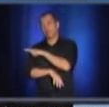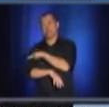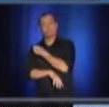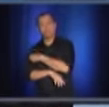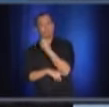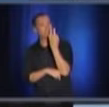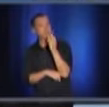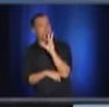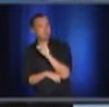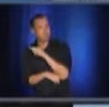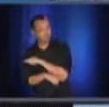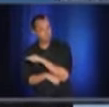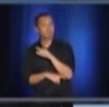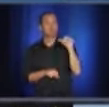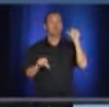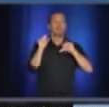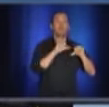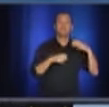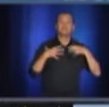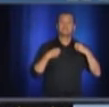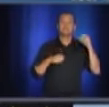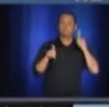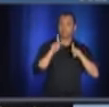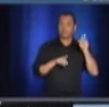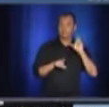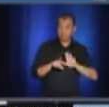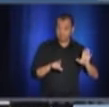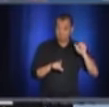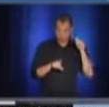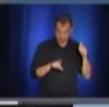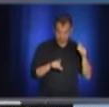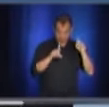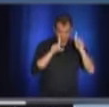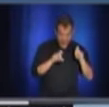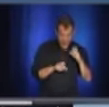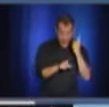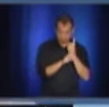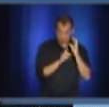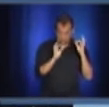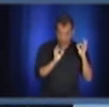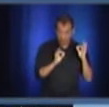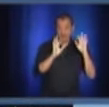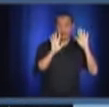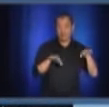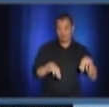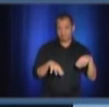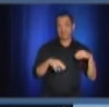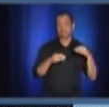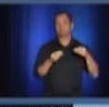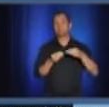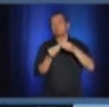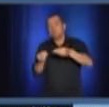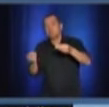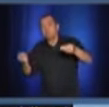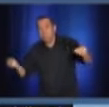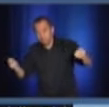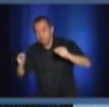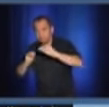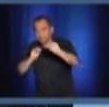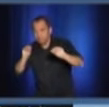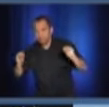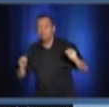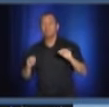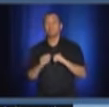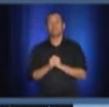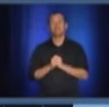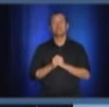laboratoire de santé publique du Québec qui a fait un test, puis qui l'a validé, puis qui l'a introduit partout. Le problème des tests rapides qui sont